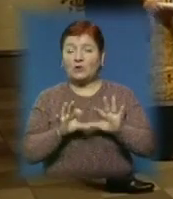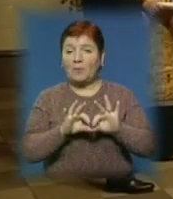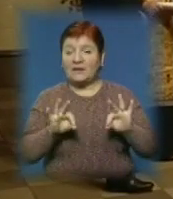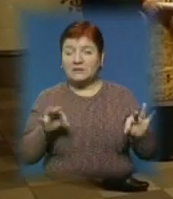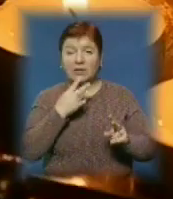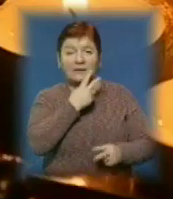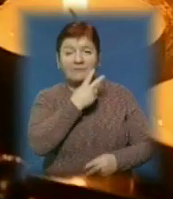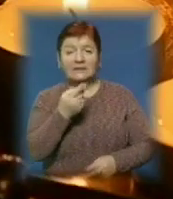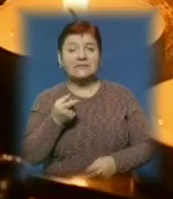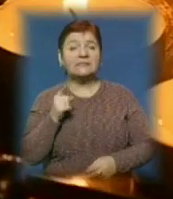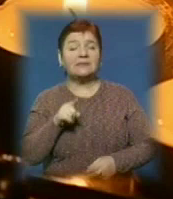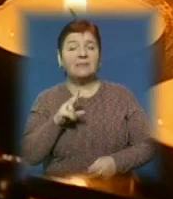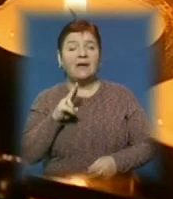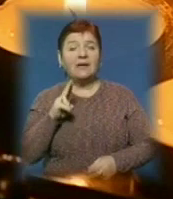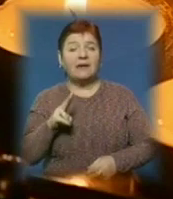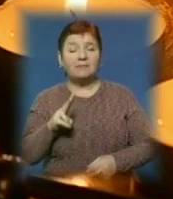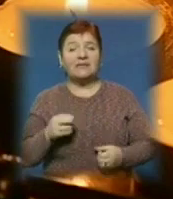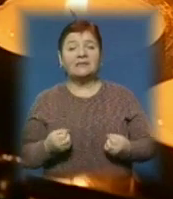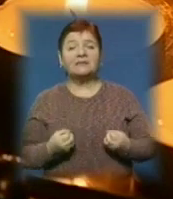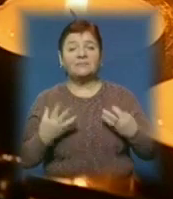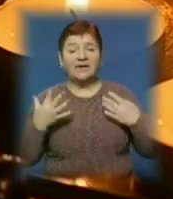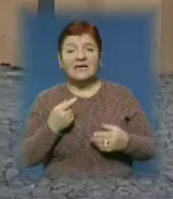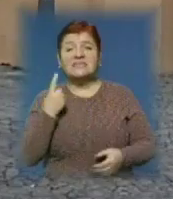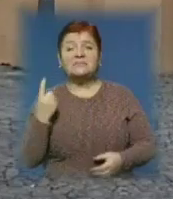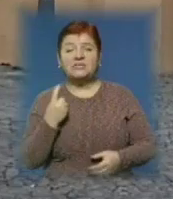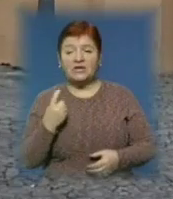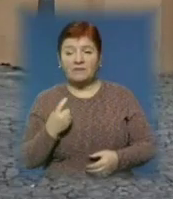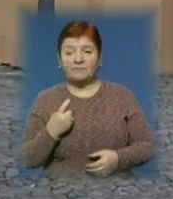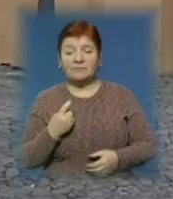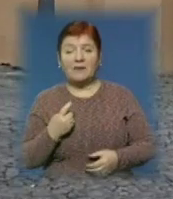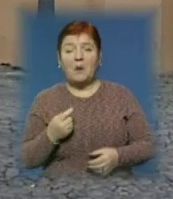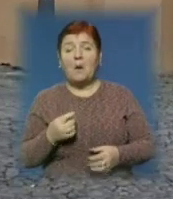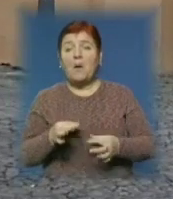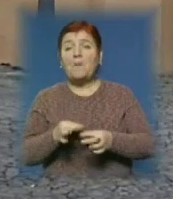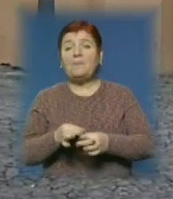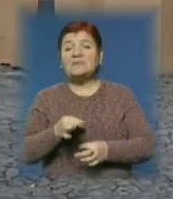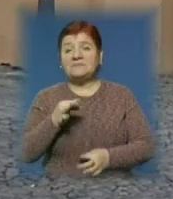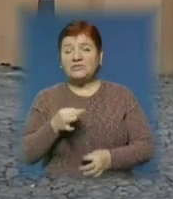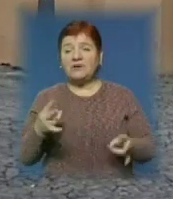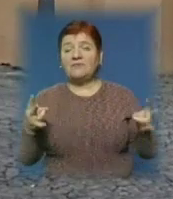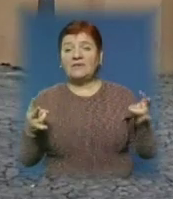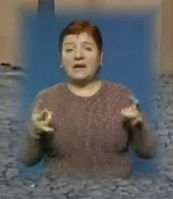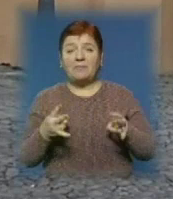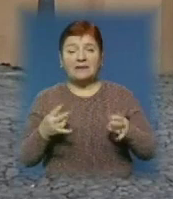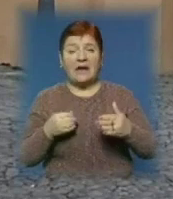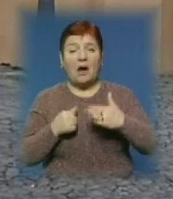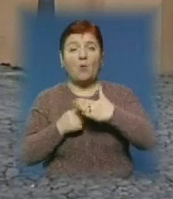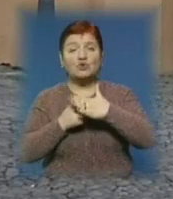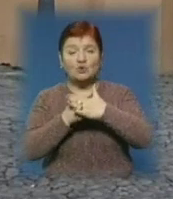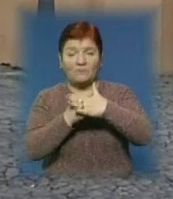та дивитися за тим, як люди під час свята запалюють свічки. Підсвічники потрібно встановлювати на стійкі основи.